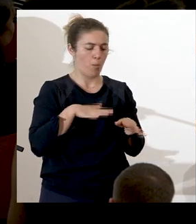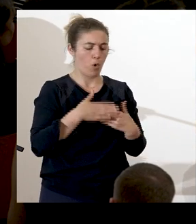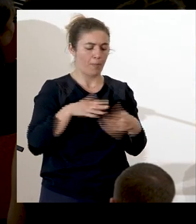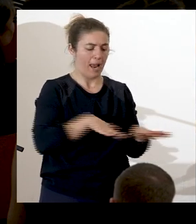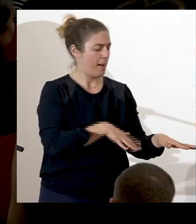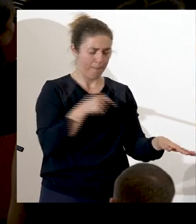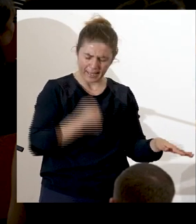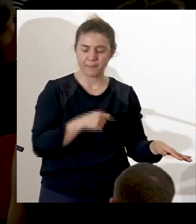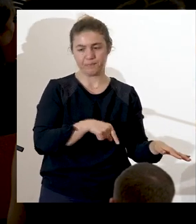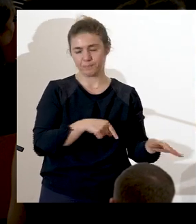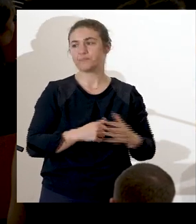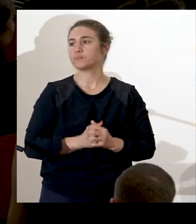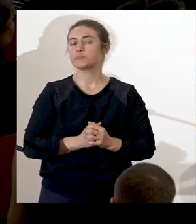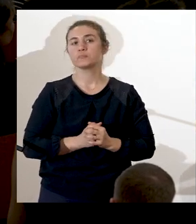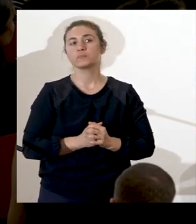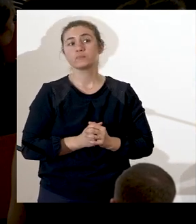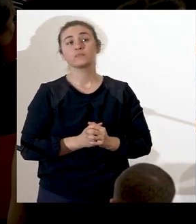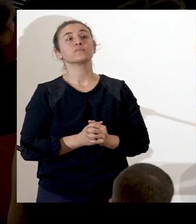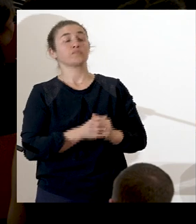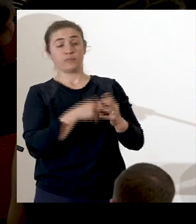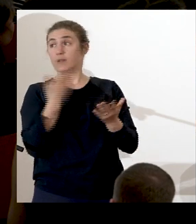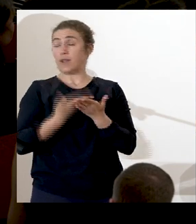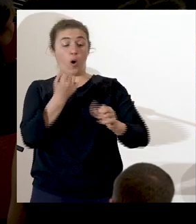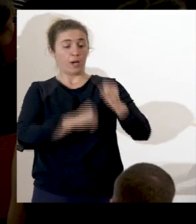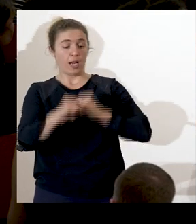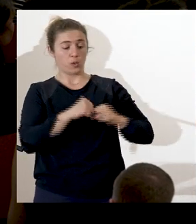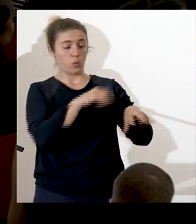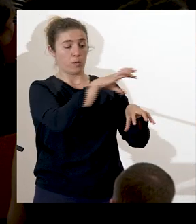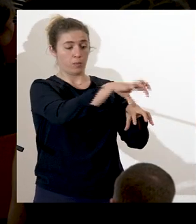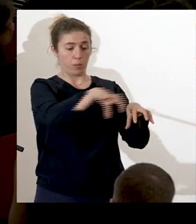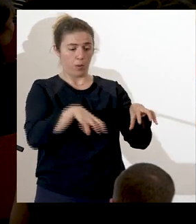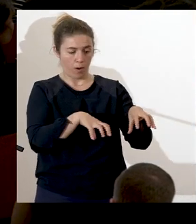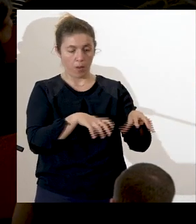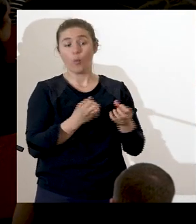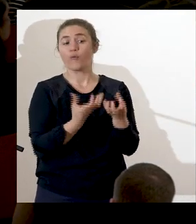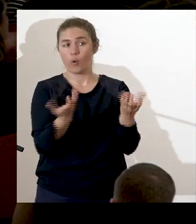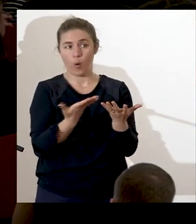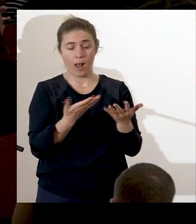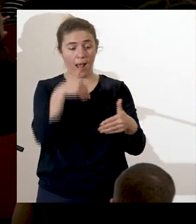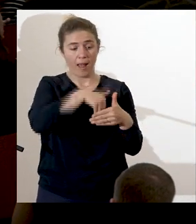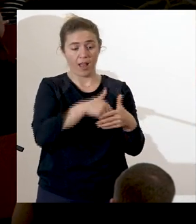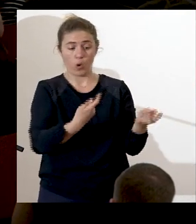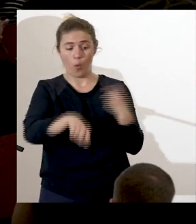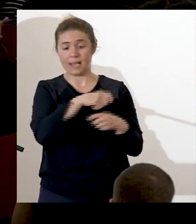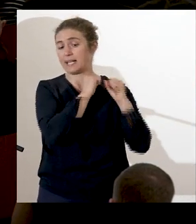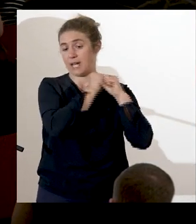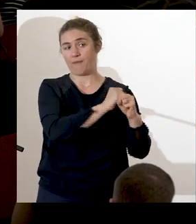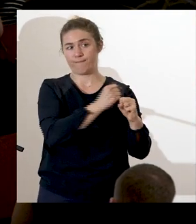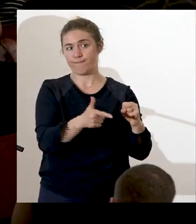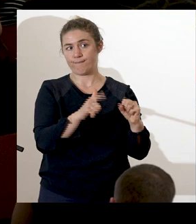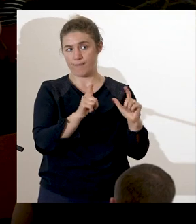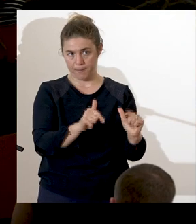Ce maillage facilite la traite interne et plus tard,